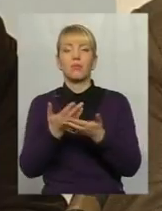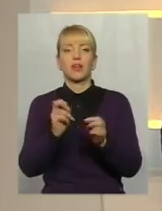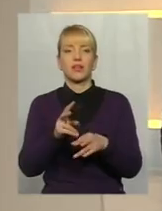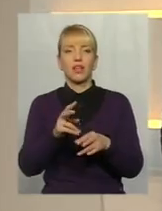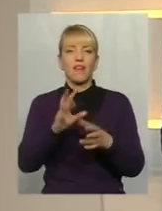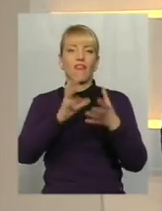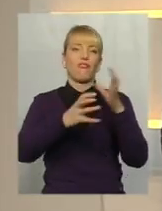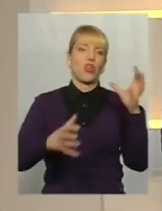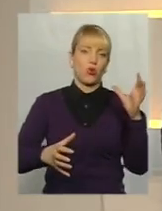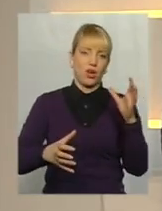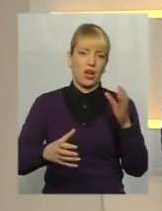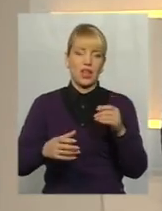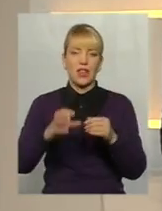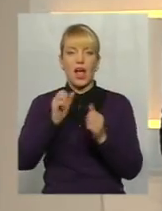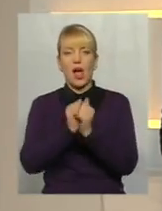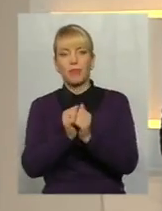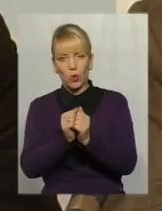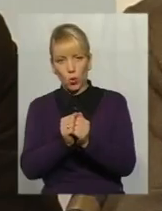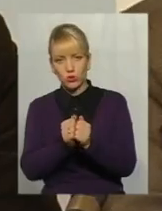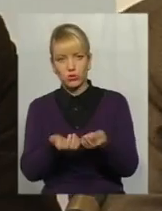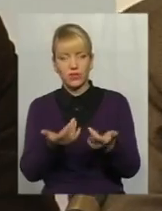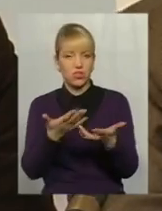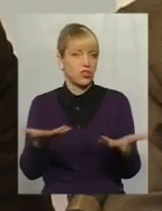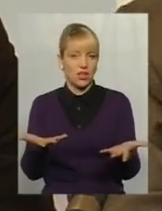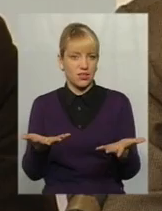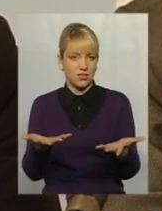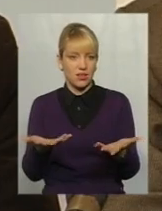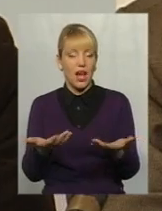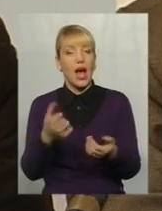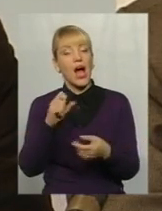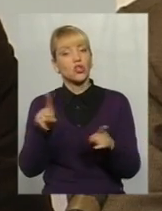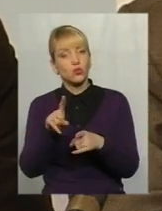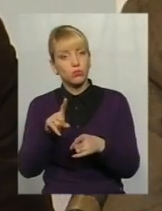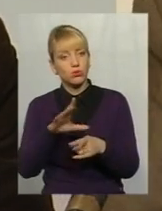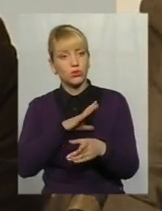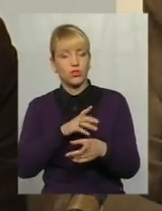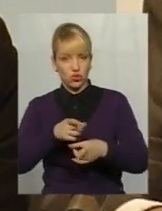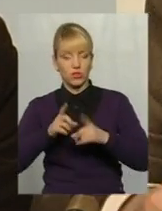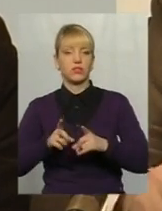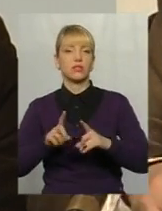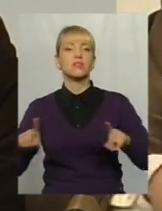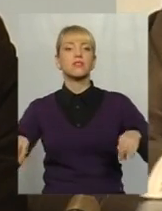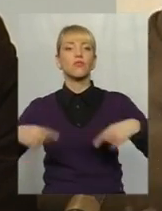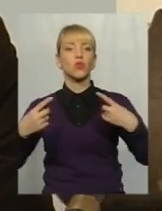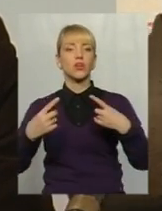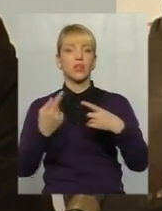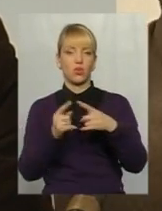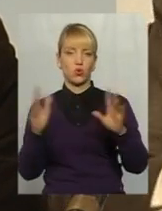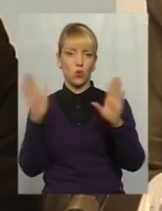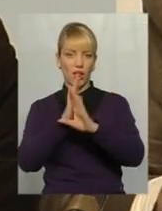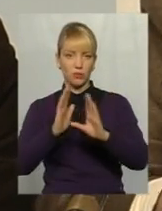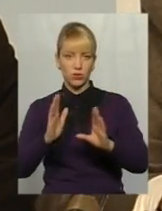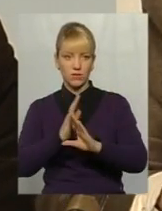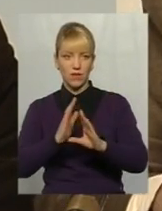Абрікосова, там, Ришнева, чи якась там ще, а щоб вони дійсно створили ось цю атмосферу